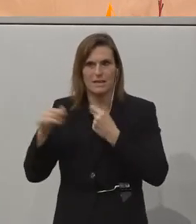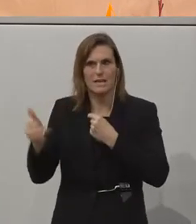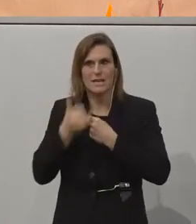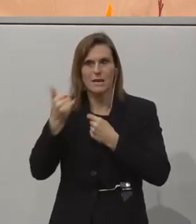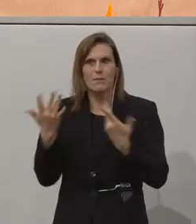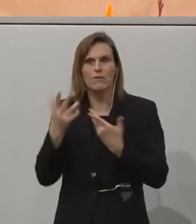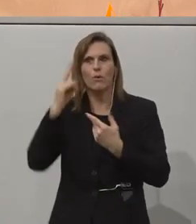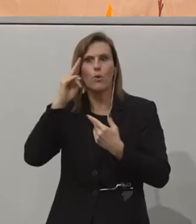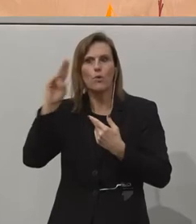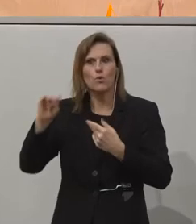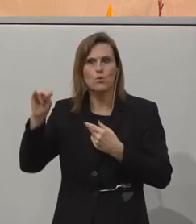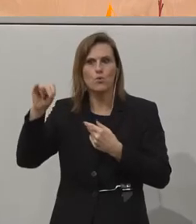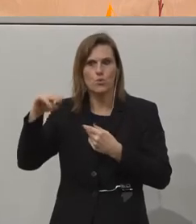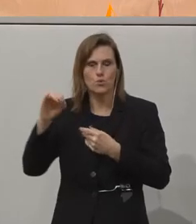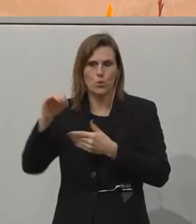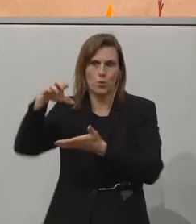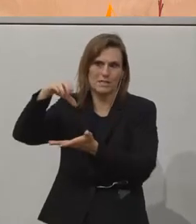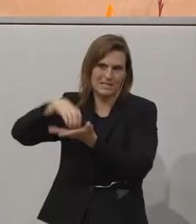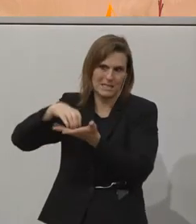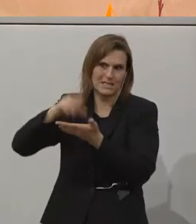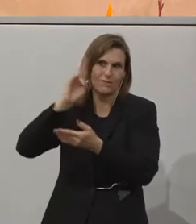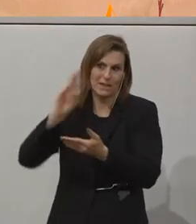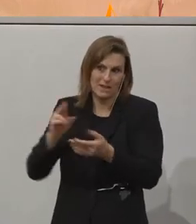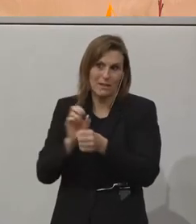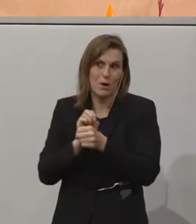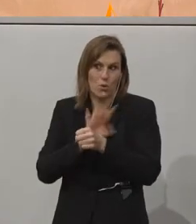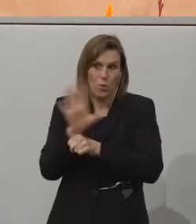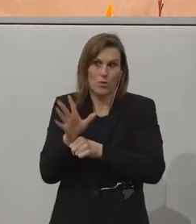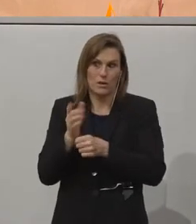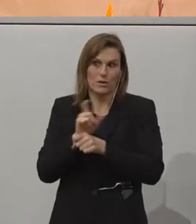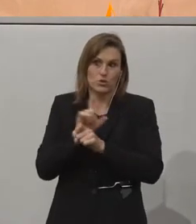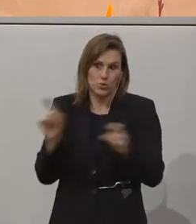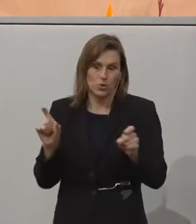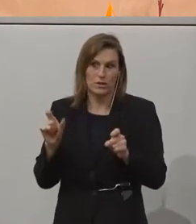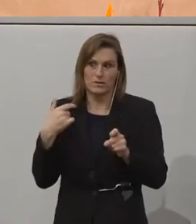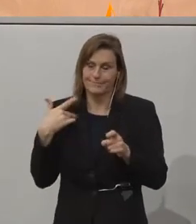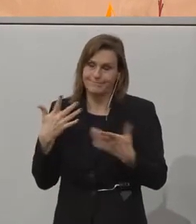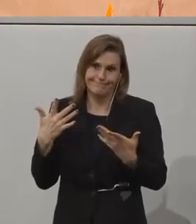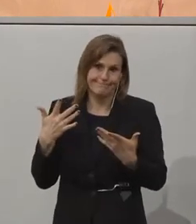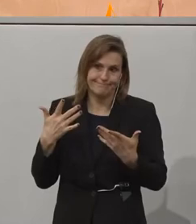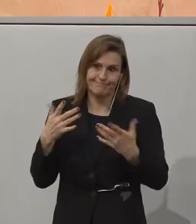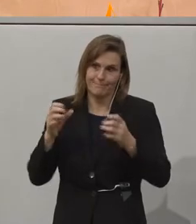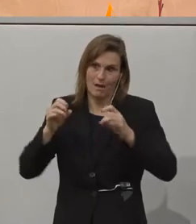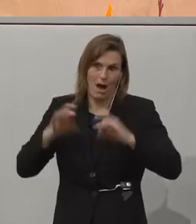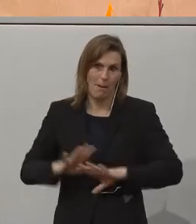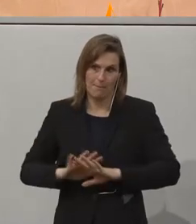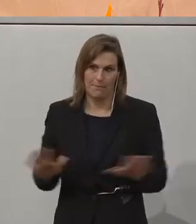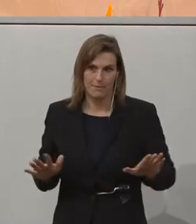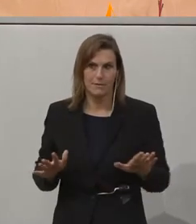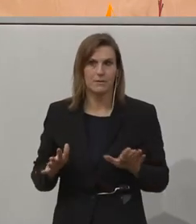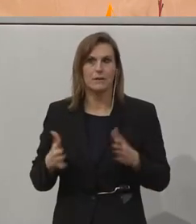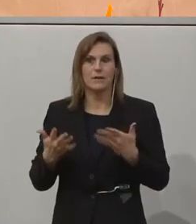in der UNO-City in Wien bisher statt. Corona-bedingt wurde uns ein Strich durch die Rechnung gemacht und werden wir